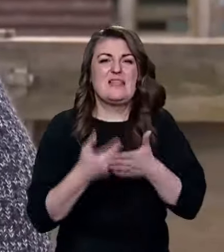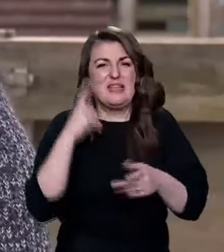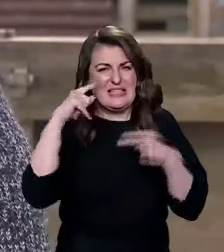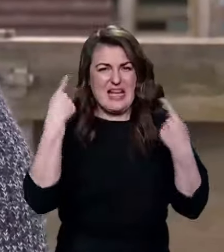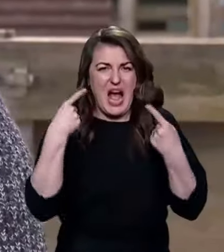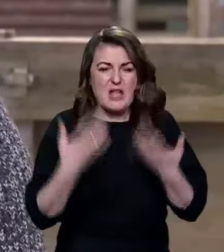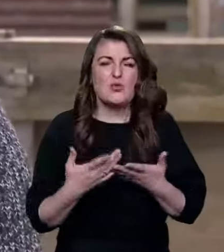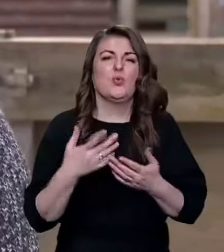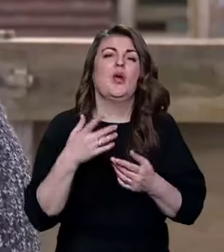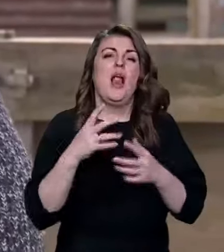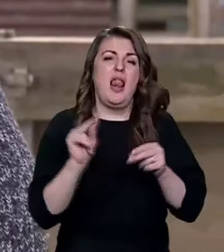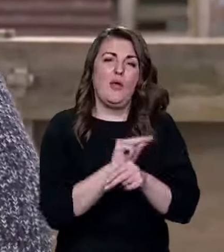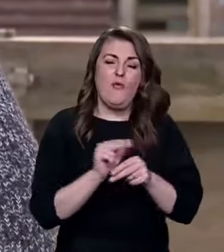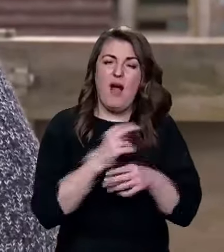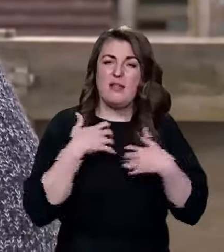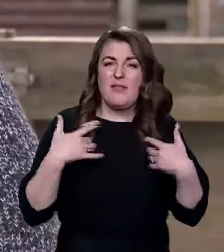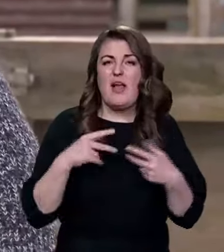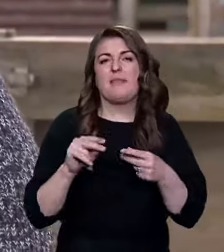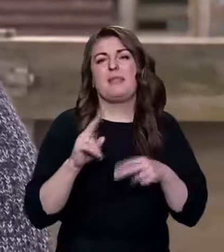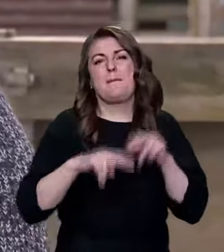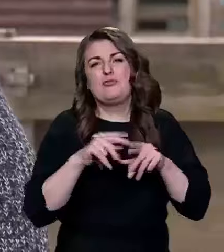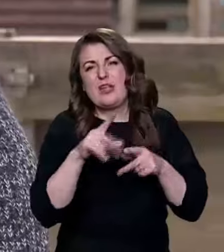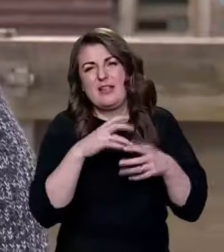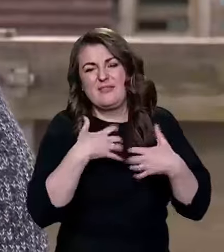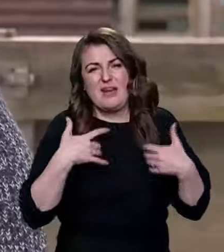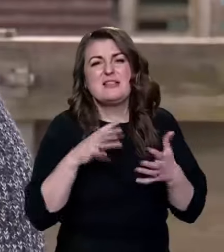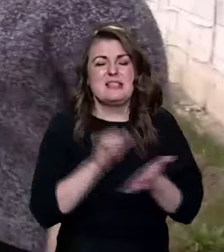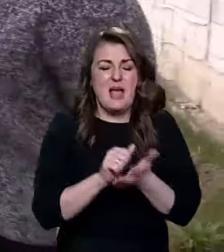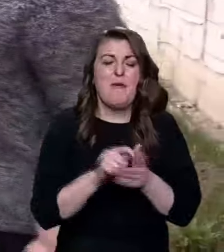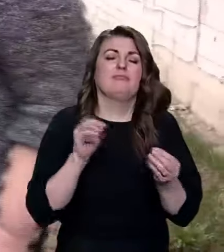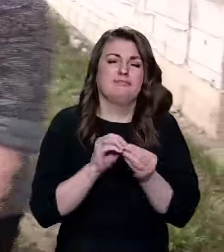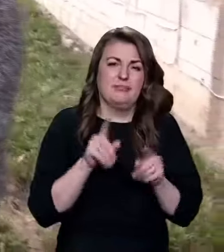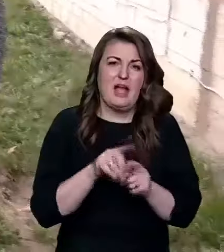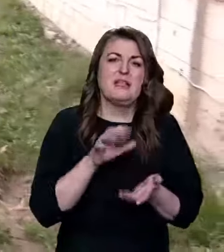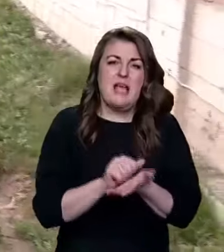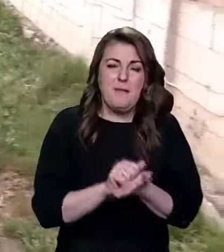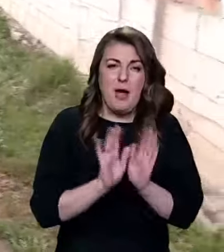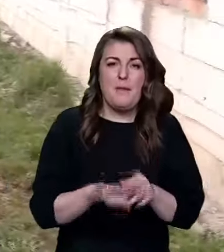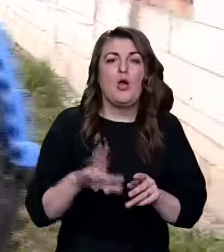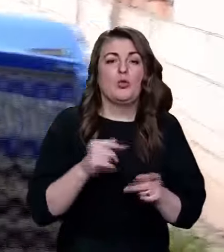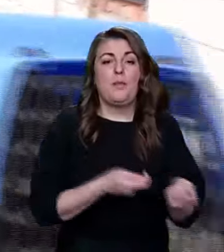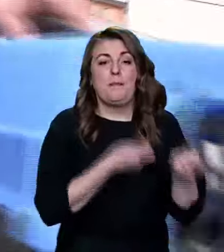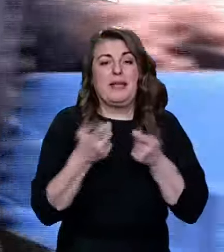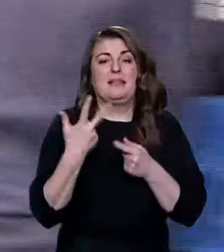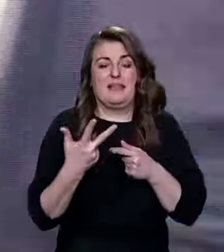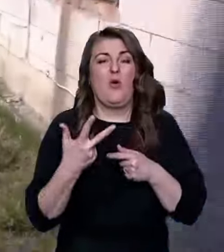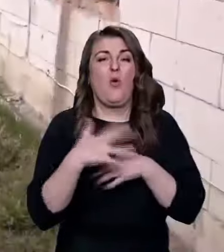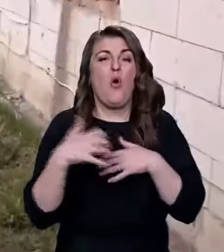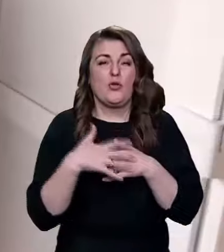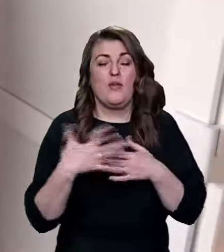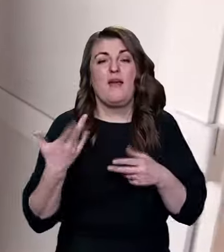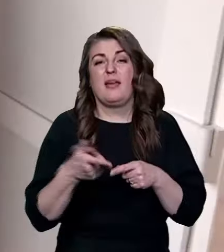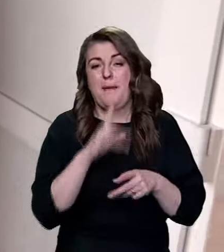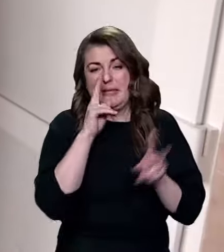і лікування тварин, а також прилаштування тварин, займалися, так і займаємося. До притулку привезли трьох безпритульних котів. Після